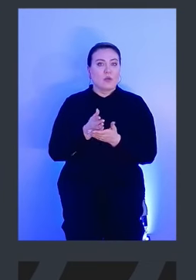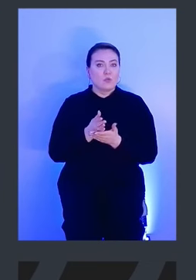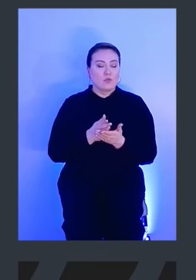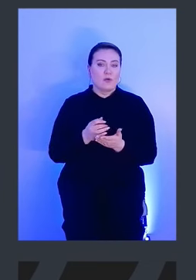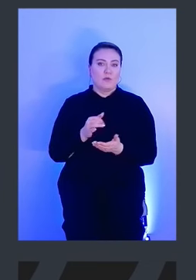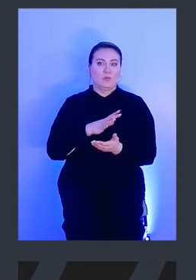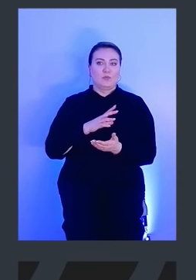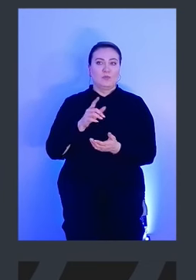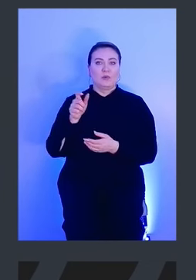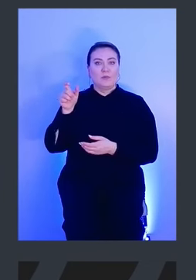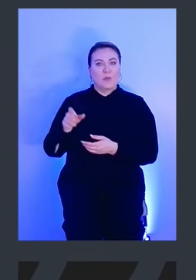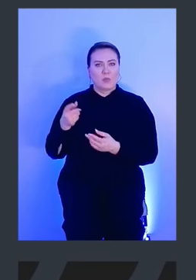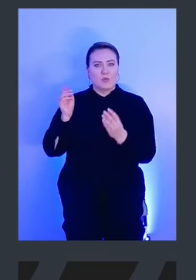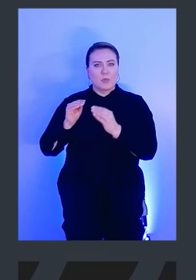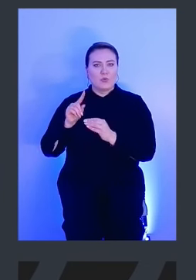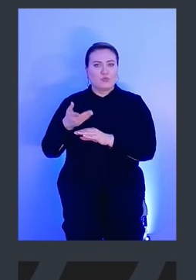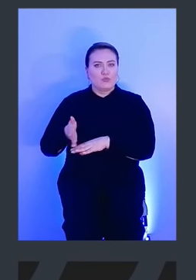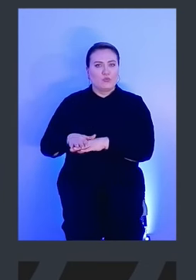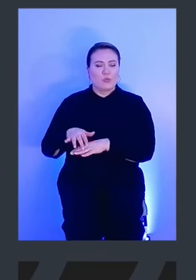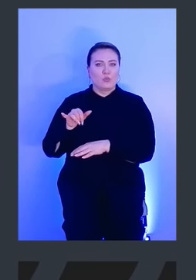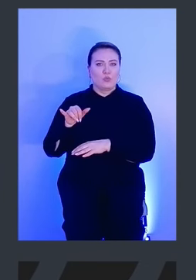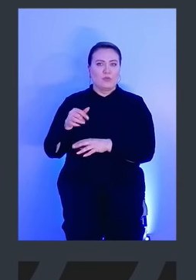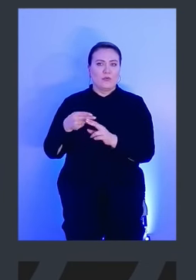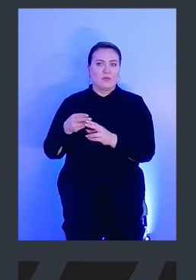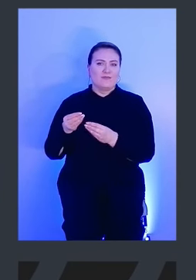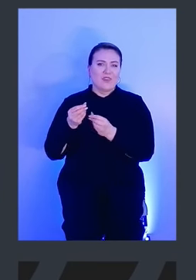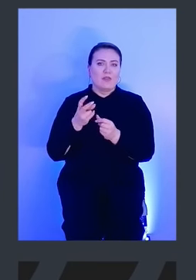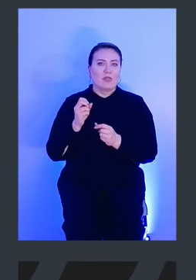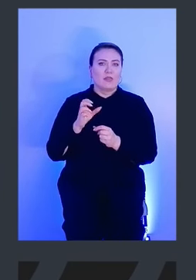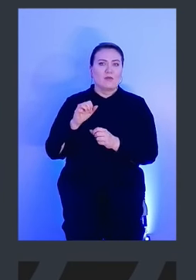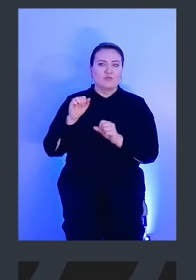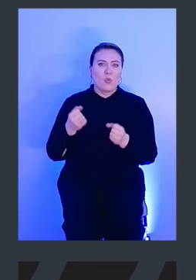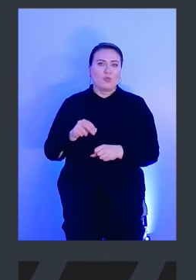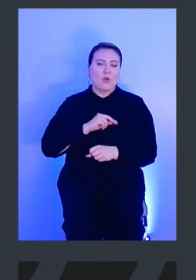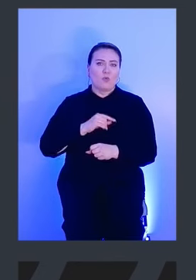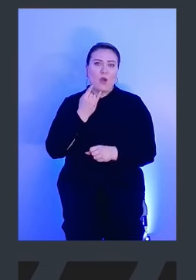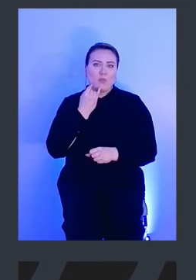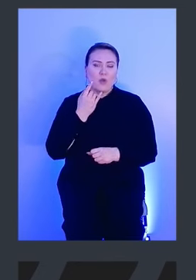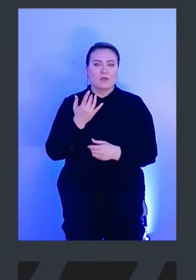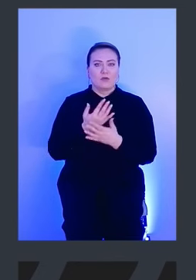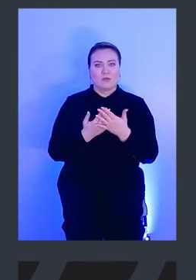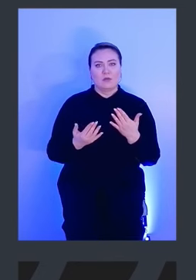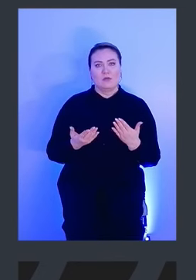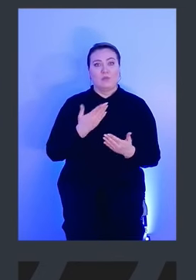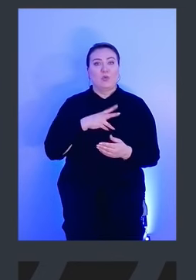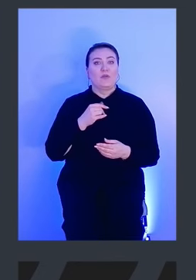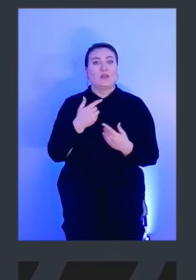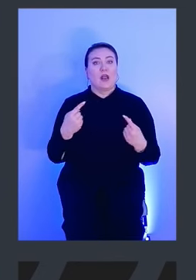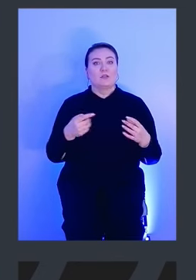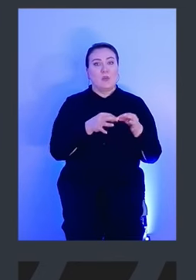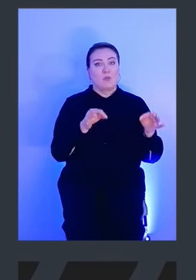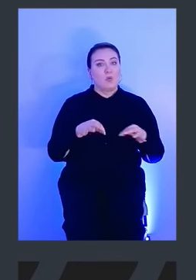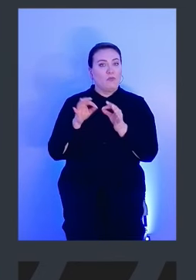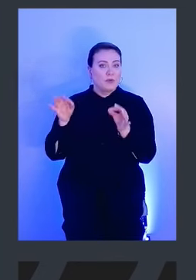собирает что-нибудь тяжелое. Естественно, у него там это сказывается на производительности, на скорости работы аккумулятора. В общем, используете вы разные профили.